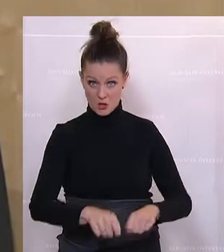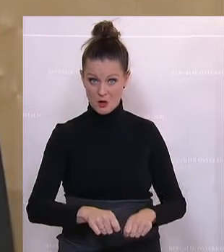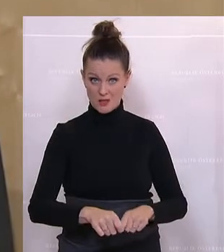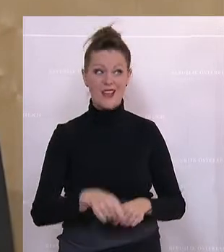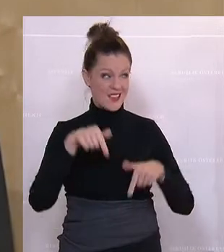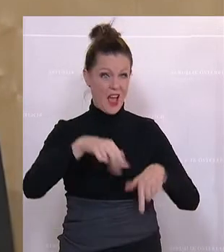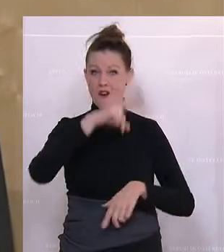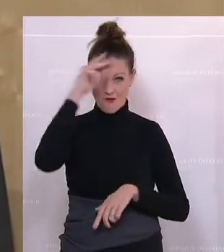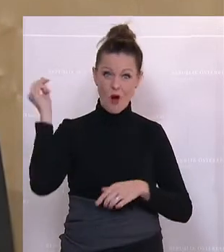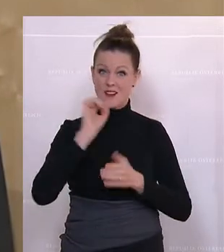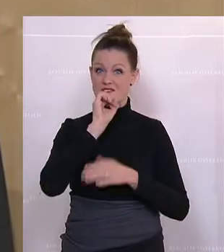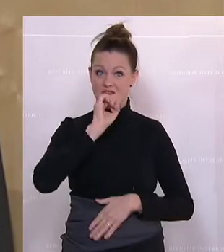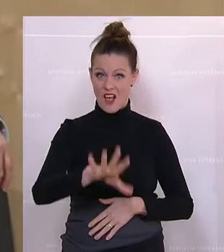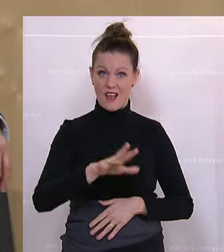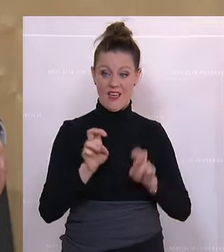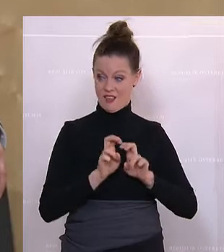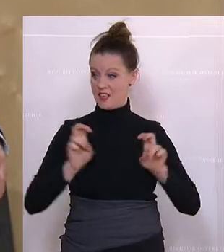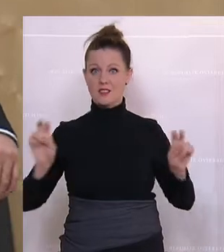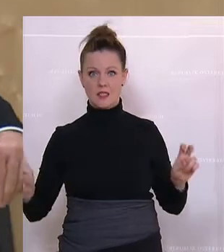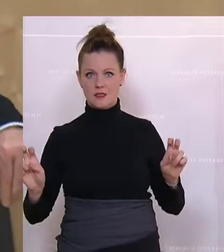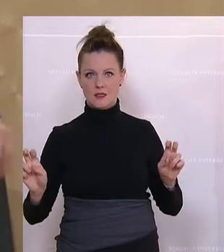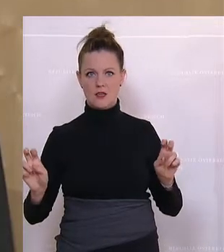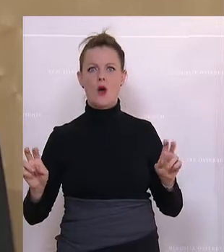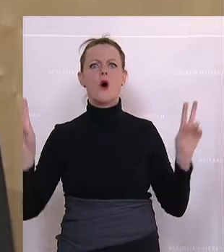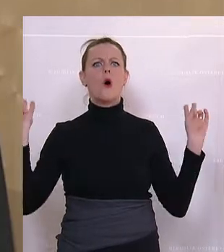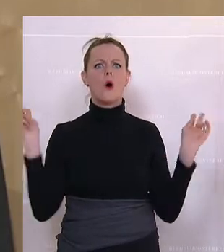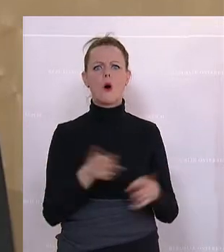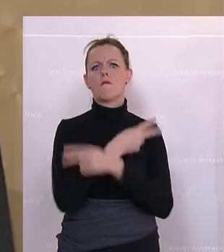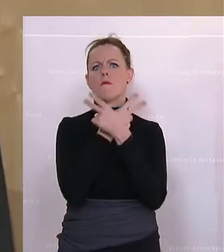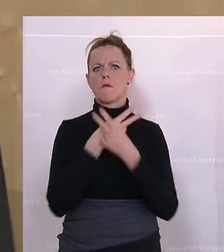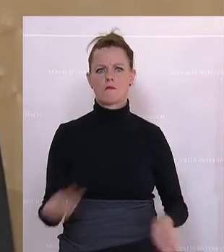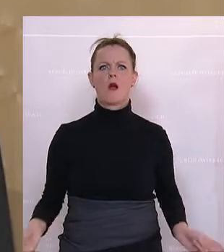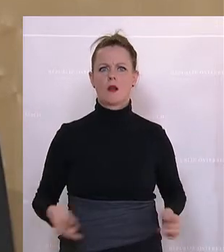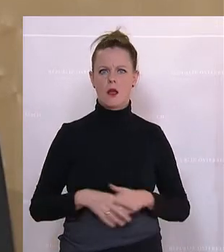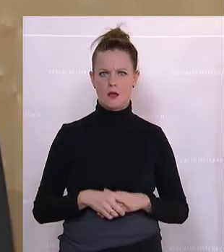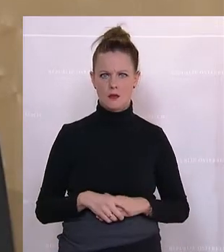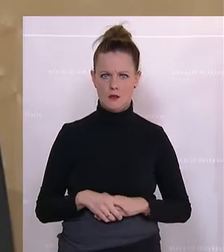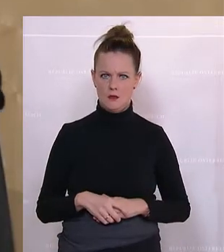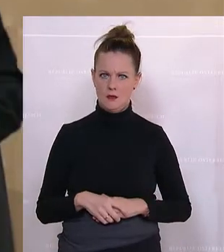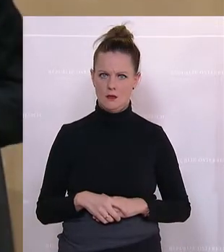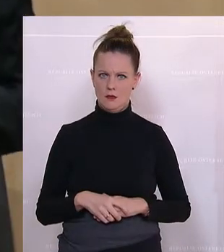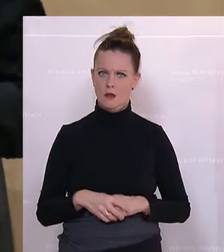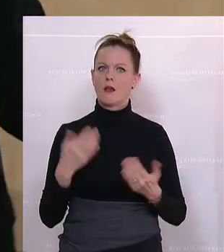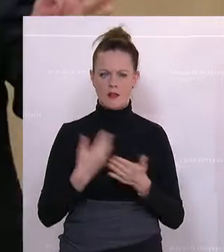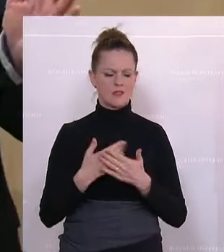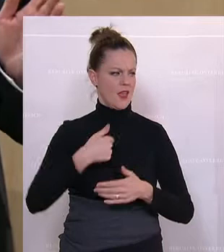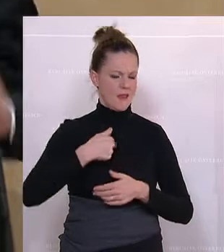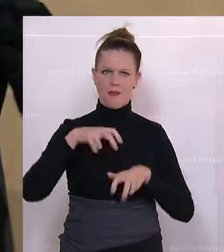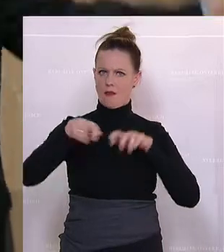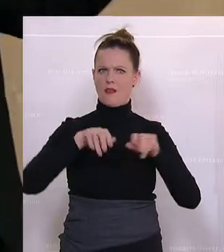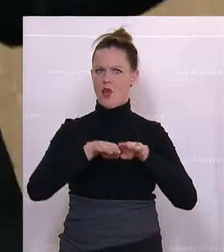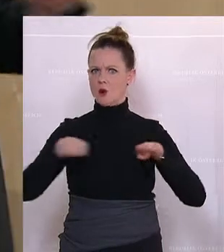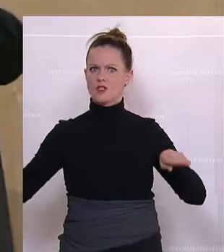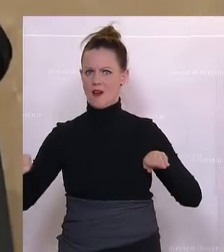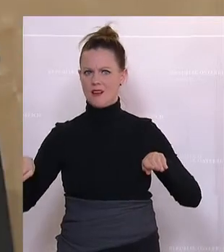Volksverräter sitzen. Das geht sich nicht aus und ich möchte das hier von der Regierungsbank, auch